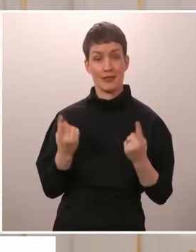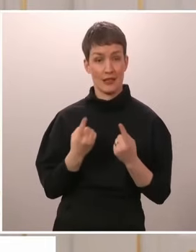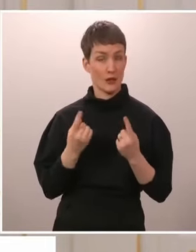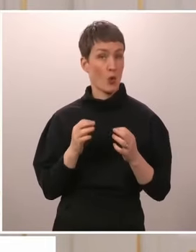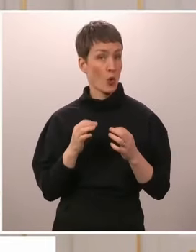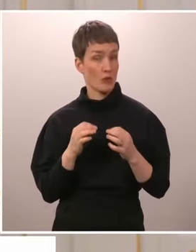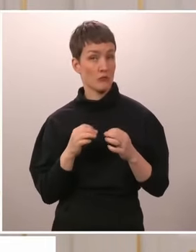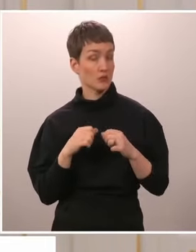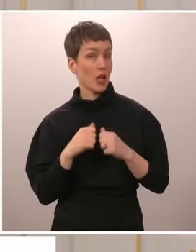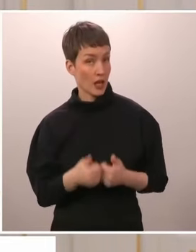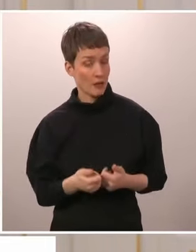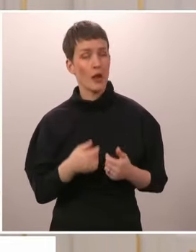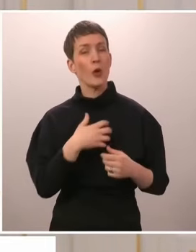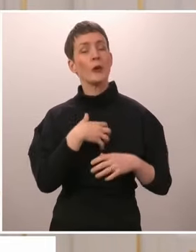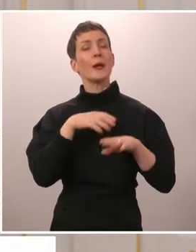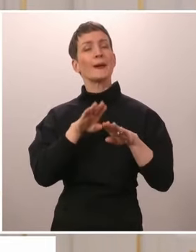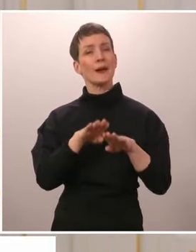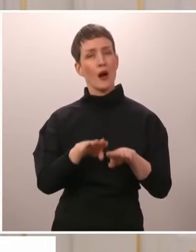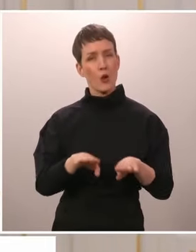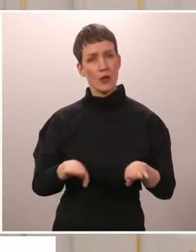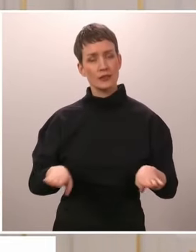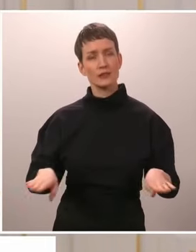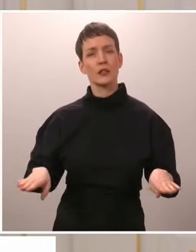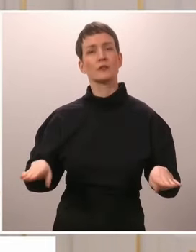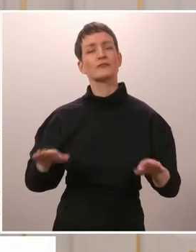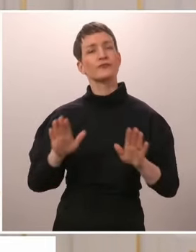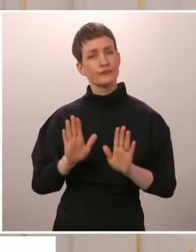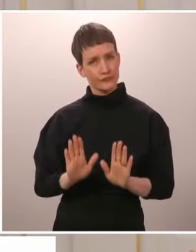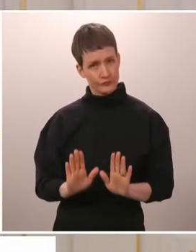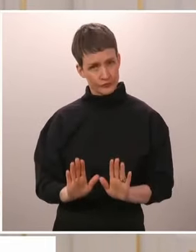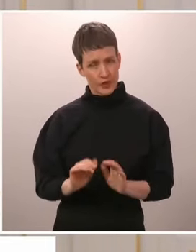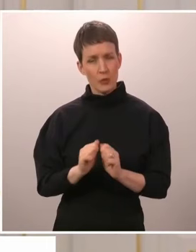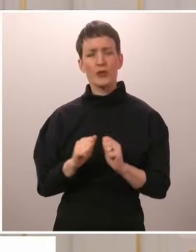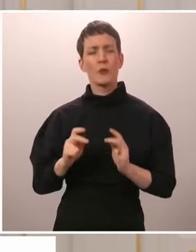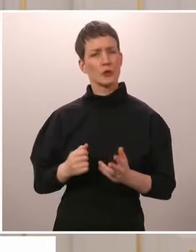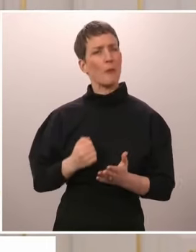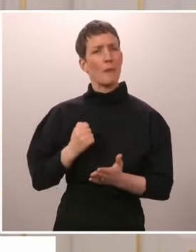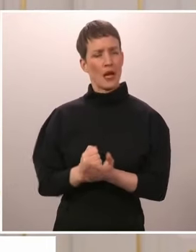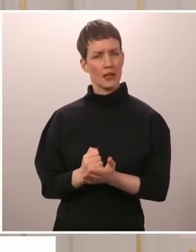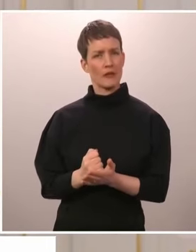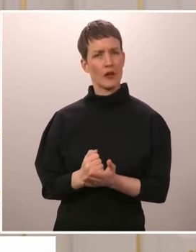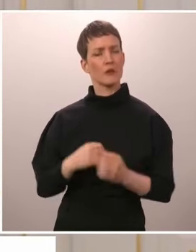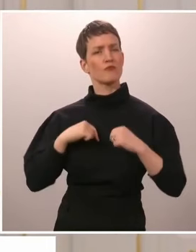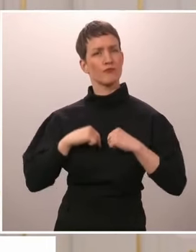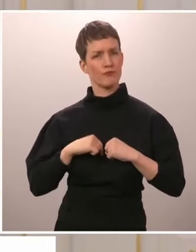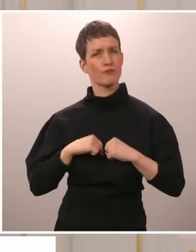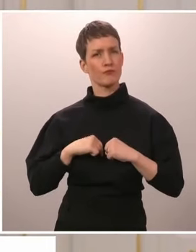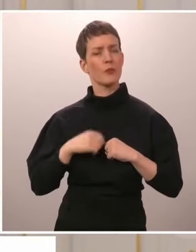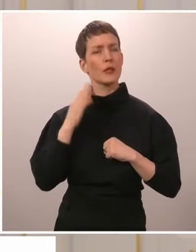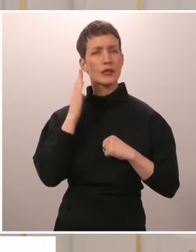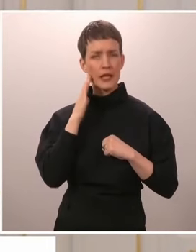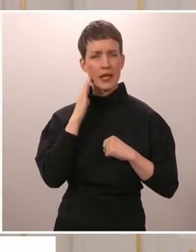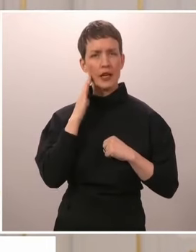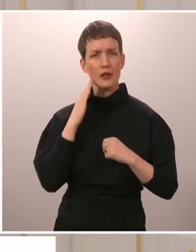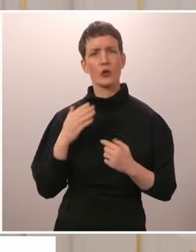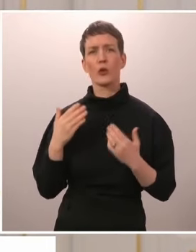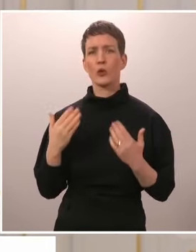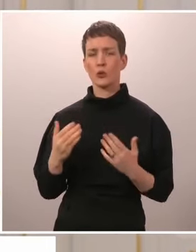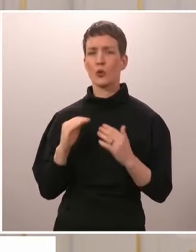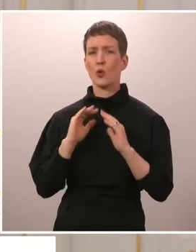rauhassa maltilla, mutta sitten myös päättäväisesti tiedostaen, että me olemme todellakin